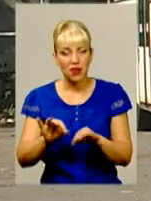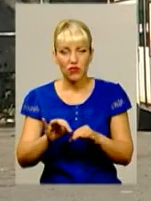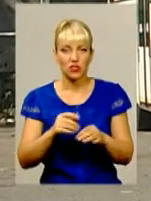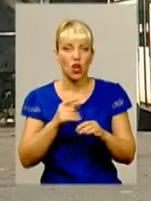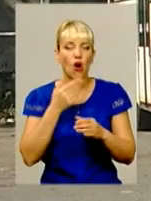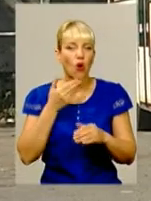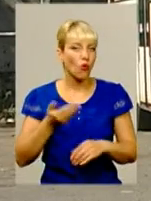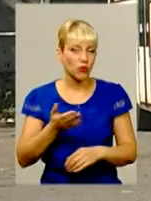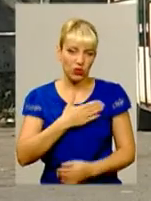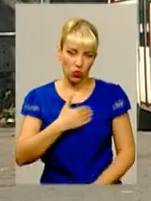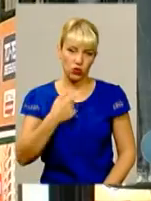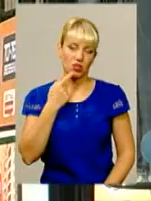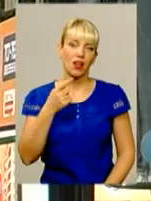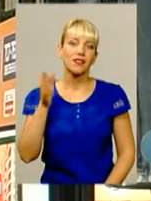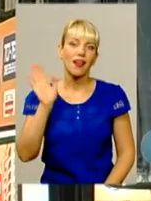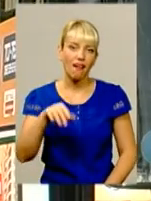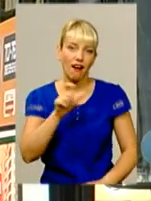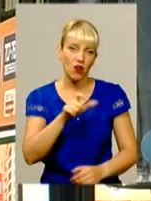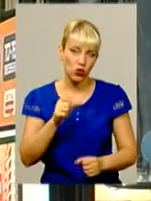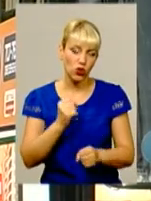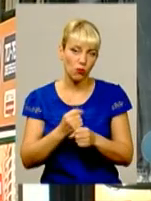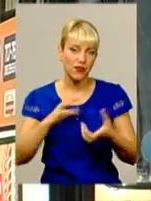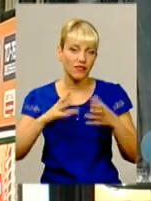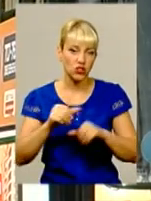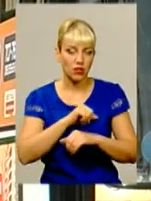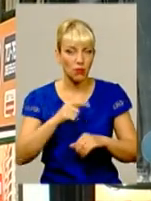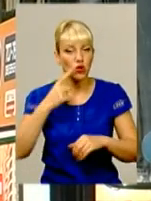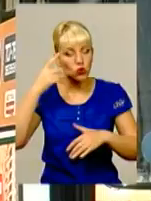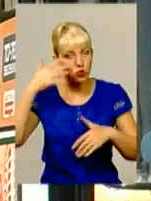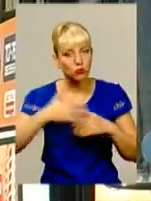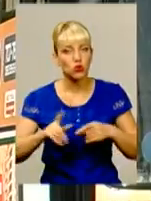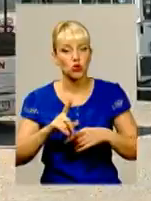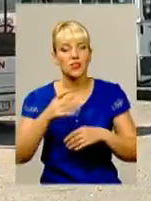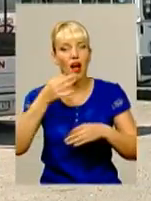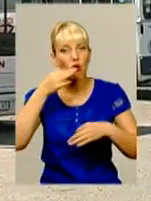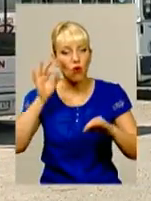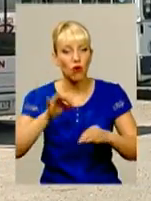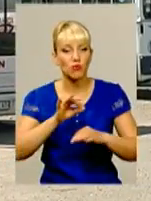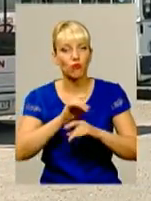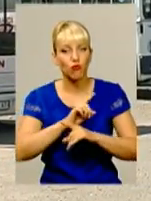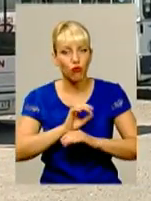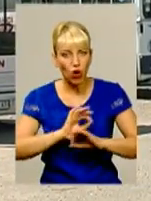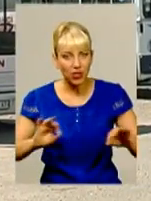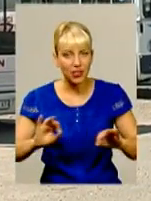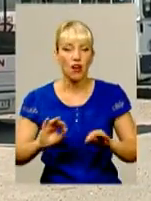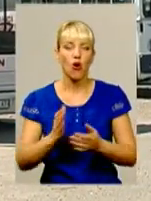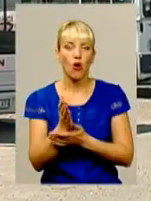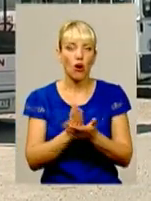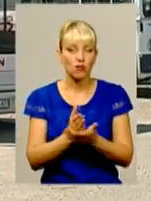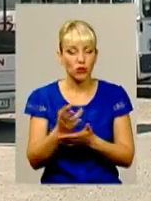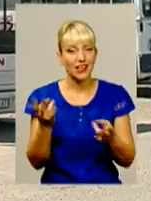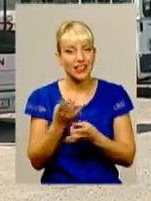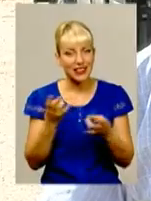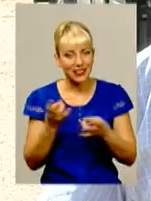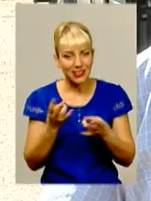Каже, хай люди самі роблять висновки. Але просить зрозуміти, що за комфортне обслуговування треба платити. А поки за браком коштів економлять,